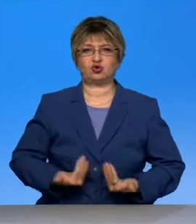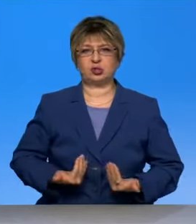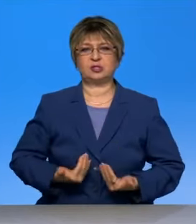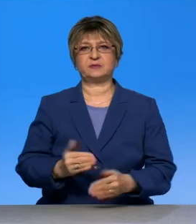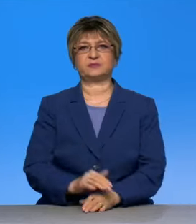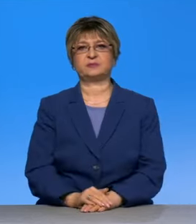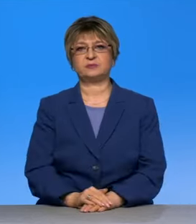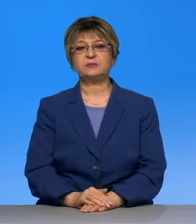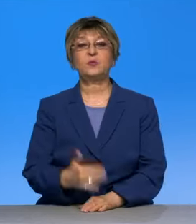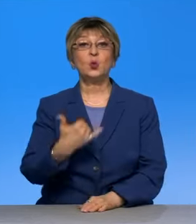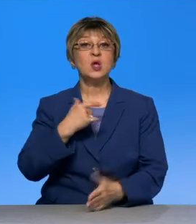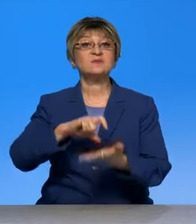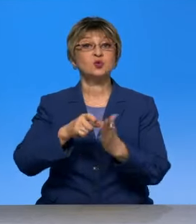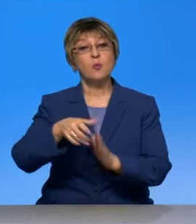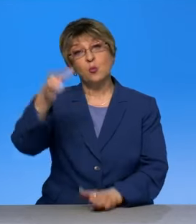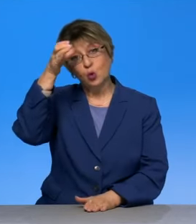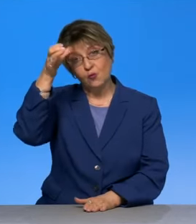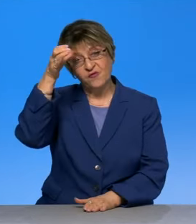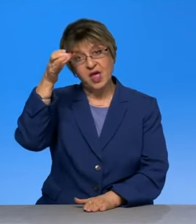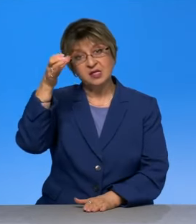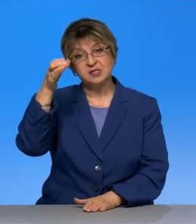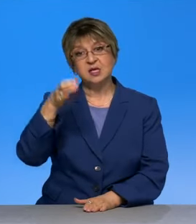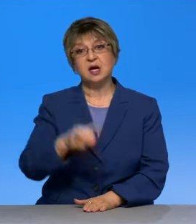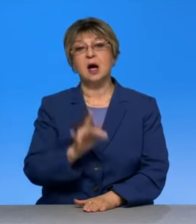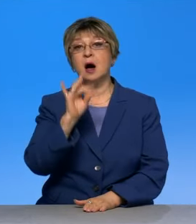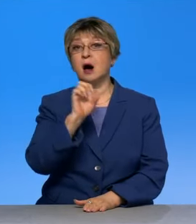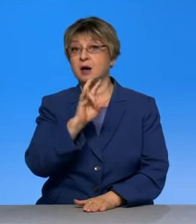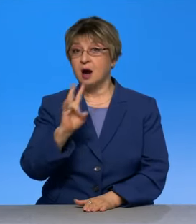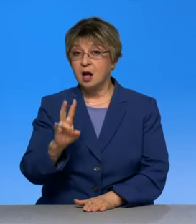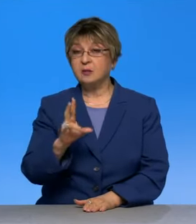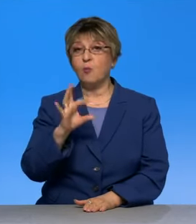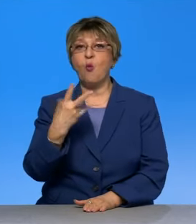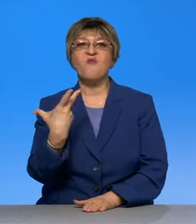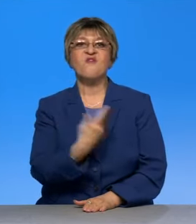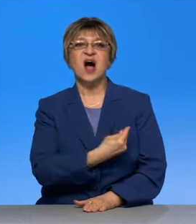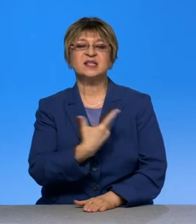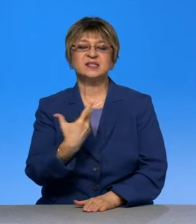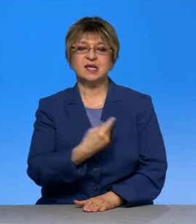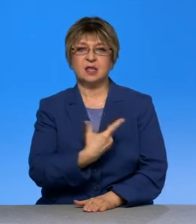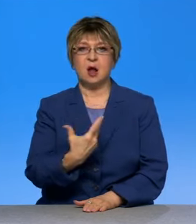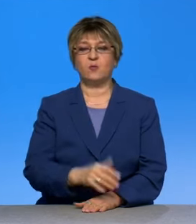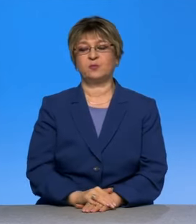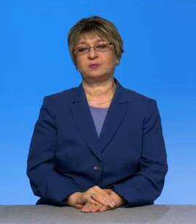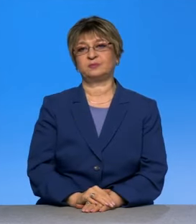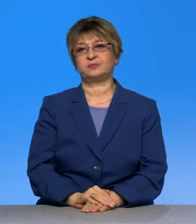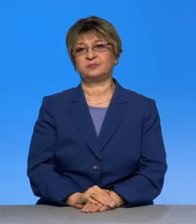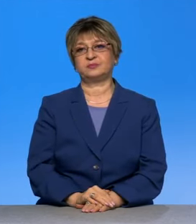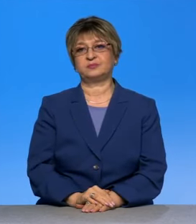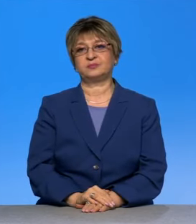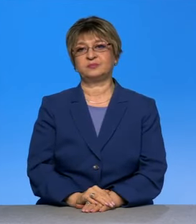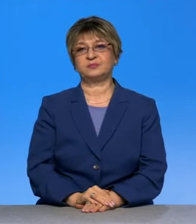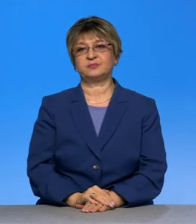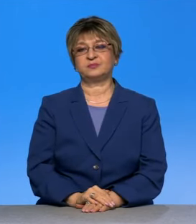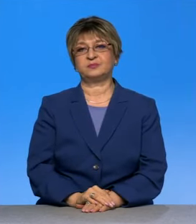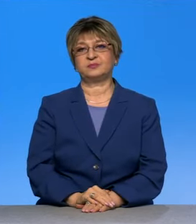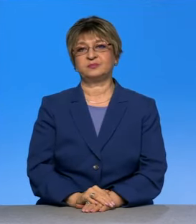У нас в студии профессор, член-корреспондент РАН, заведующий лабораторией вакцинопрофилактики и иммунотерапии Михаил Костинов. Михаил Петрович, здравствуйте.